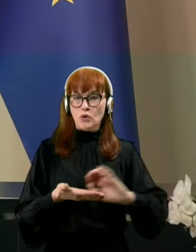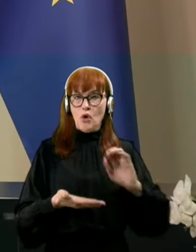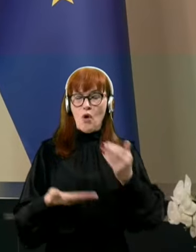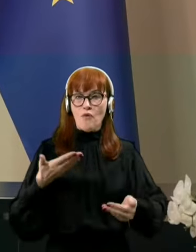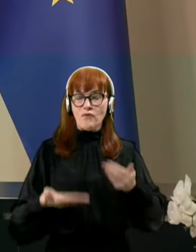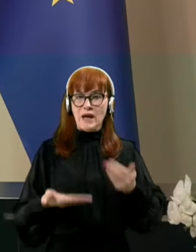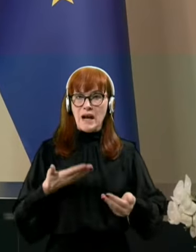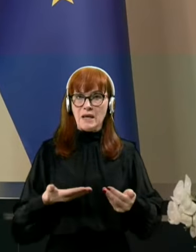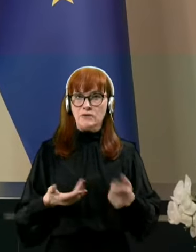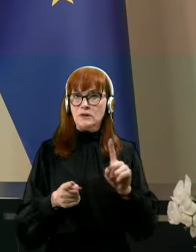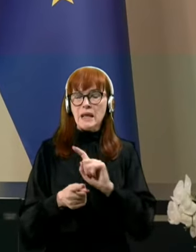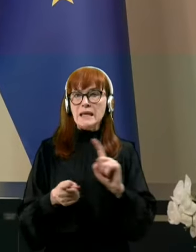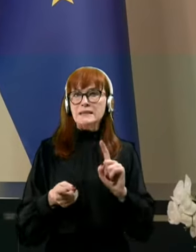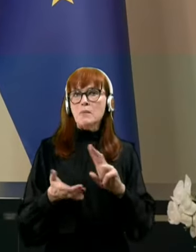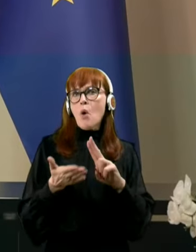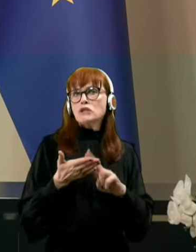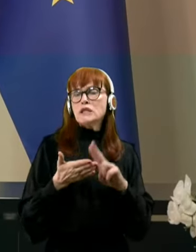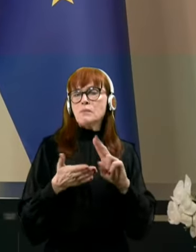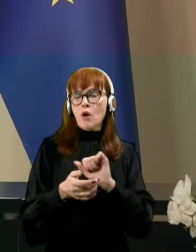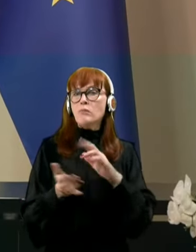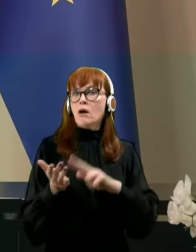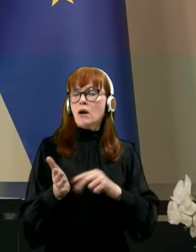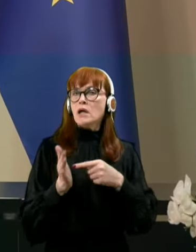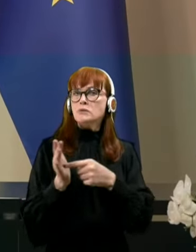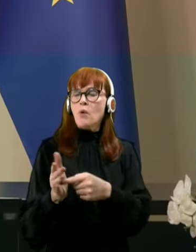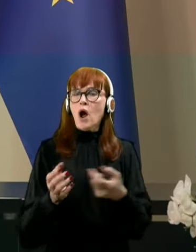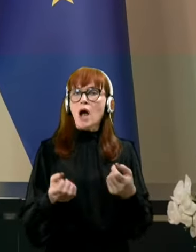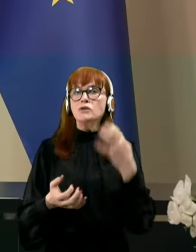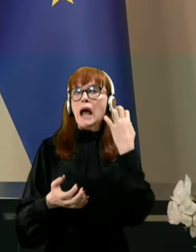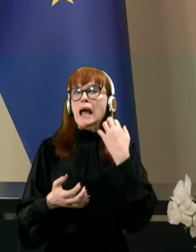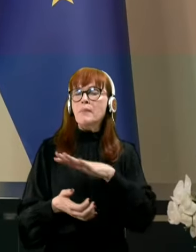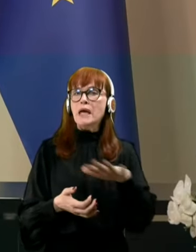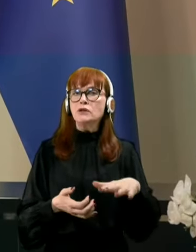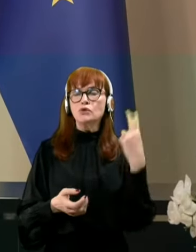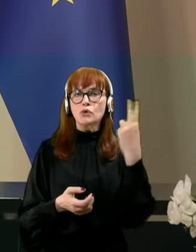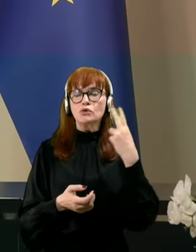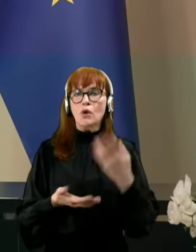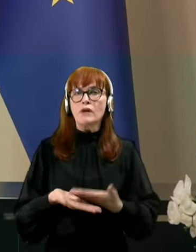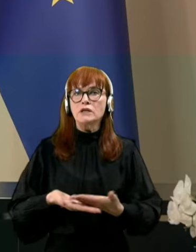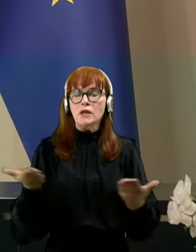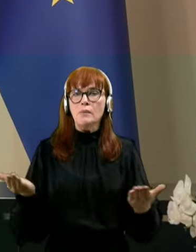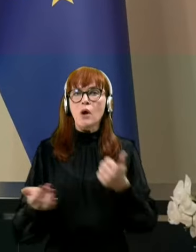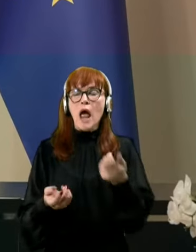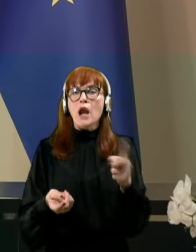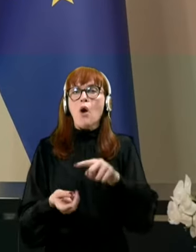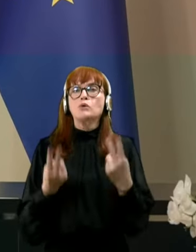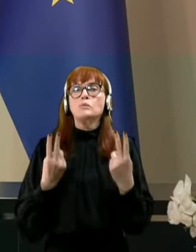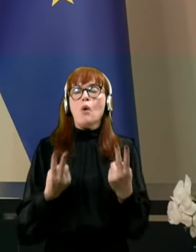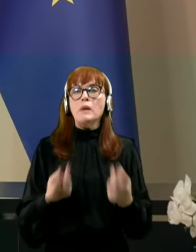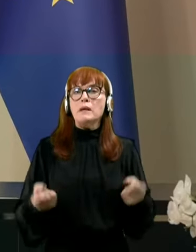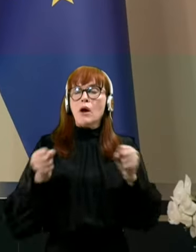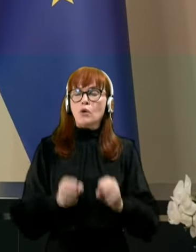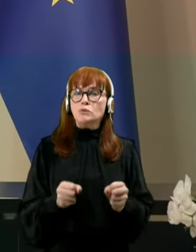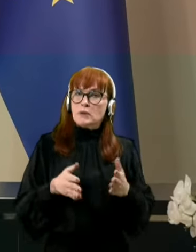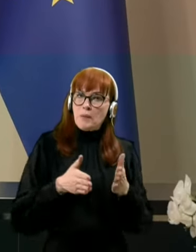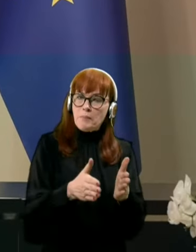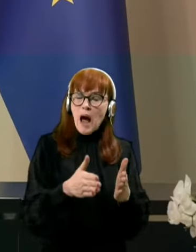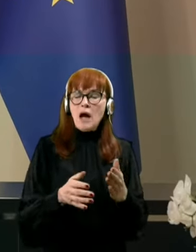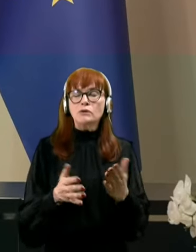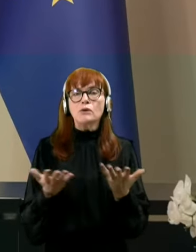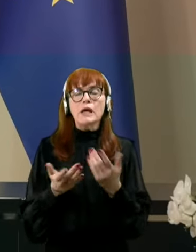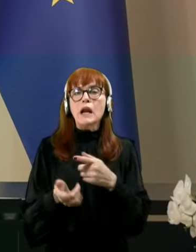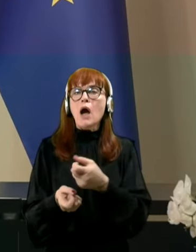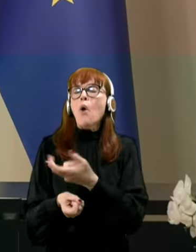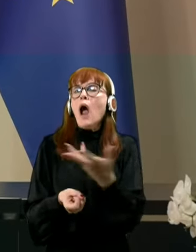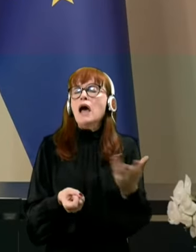ne samo simbolno, ampak tudi dejansko kažemo, da je kmetijstvo v slovenskem prostoru eno od pomembnih gospodarskih panov, kjer lahko kadarkoli